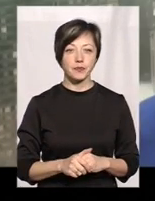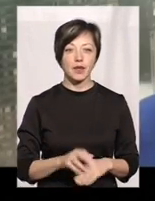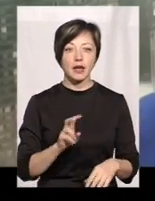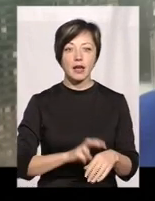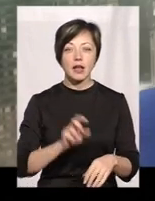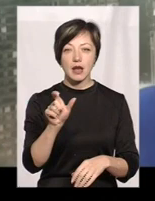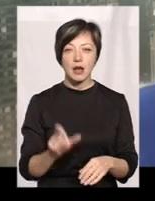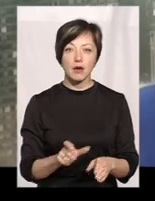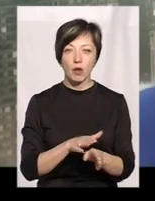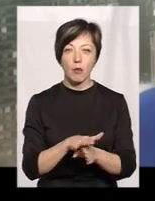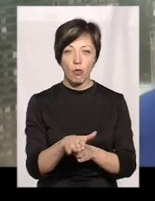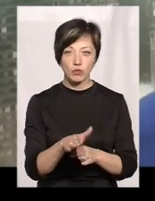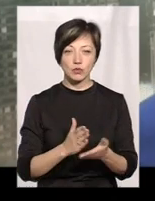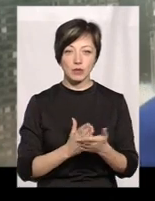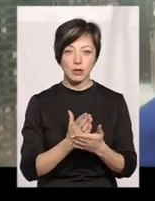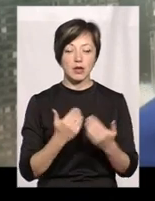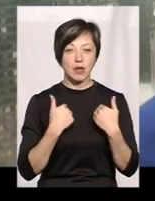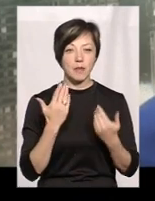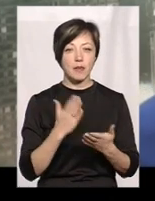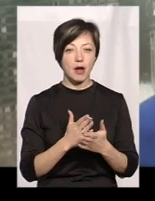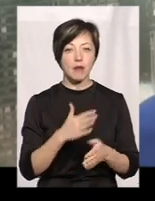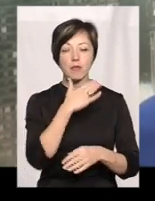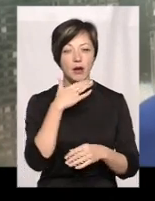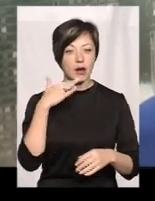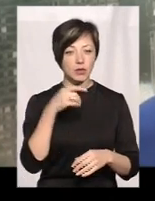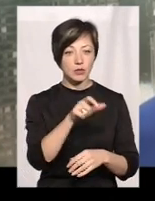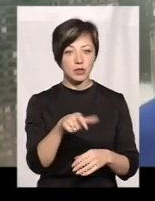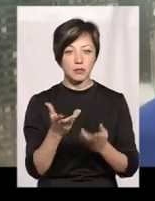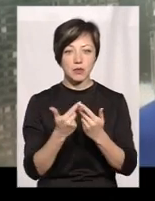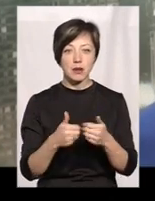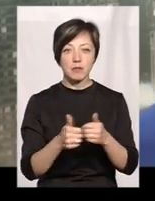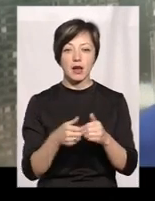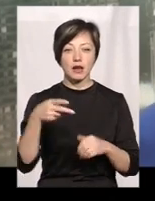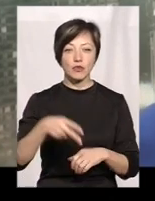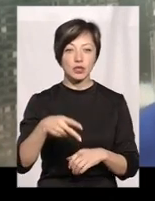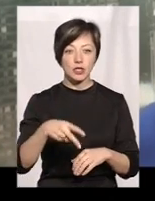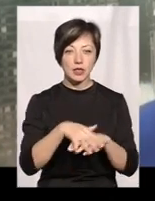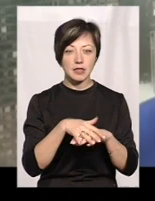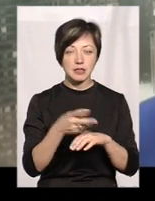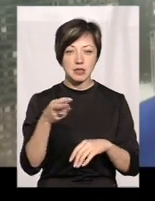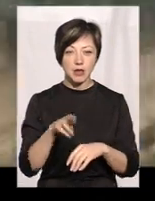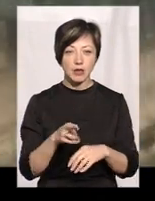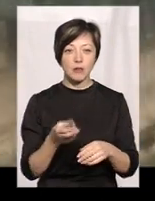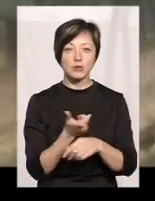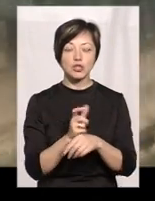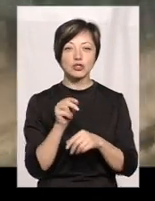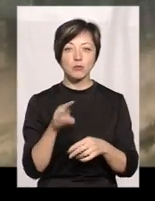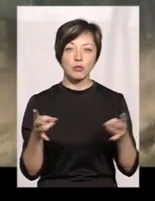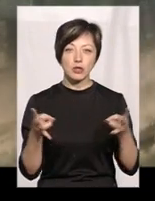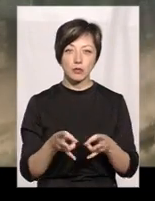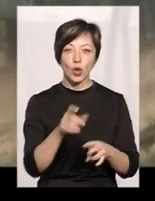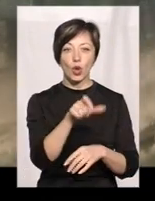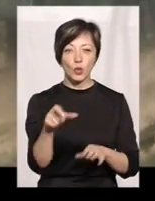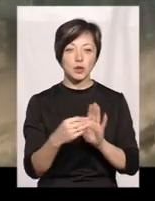працює на повну посаду, я маю досить велику кількість, більше, біля двох тисяч населення, найбільше, як потрібно, того, що люди